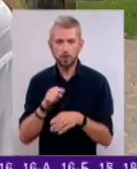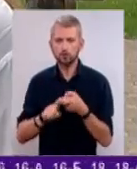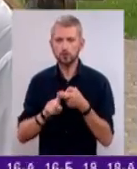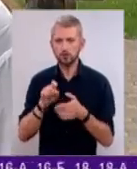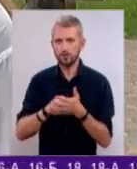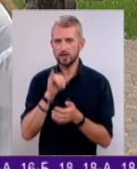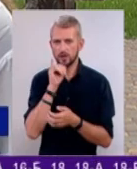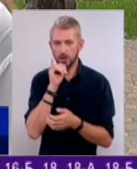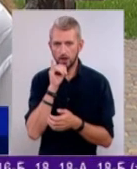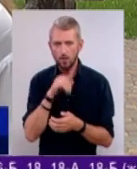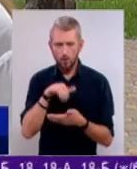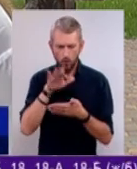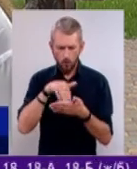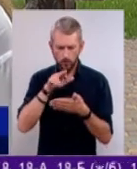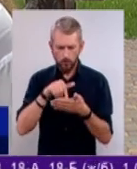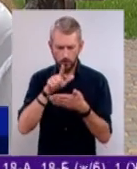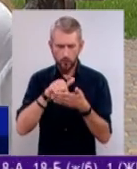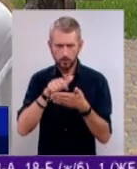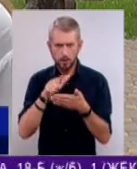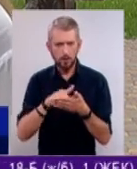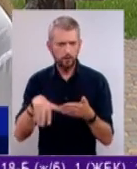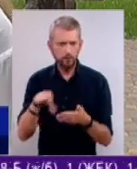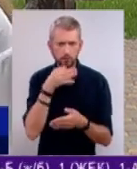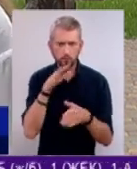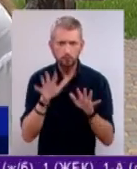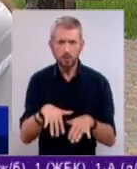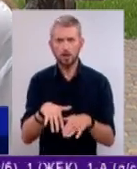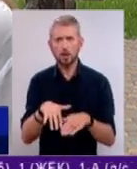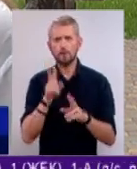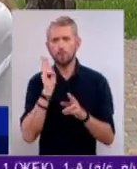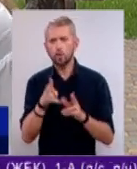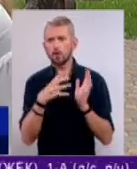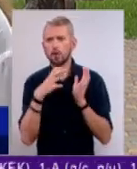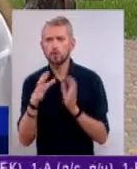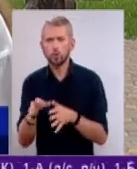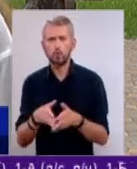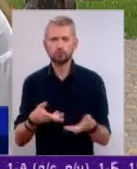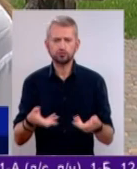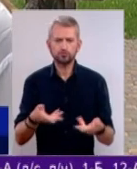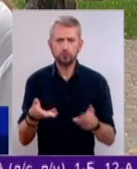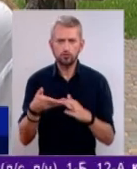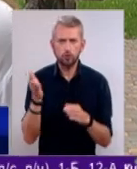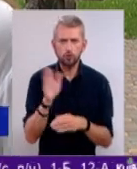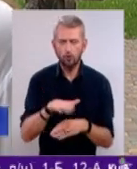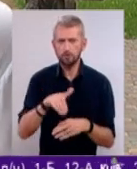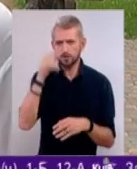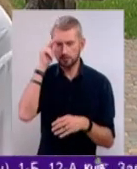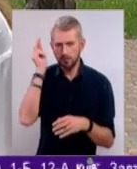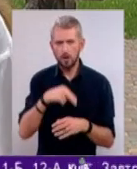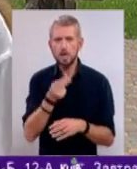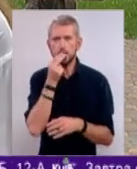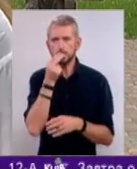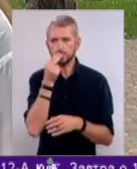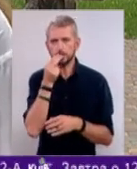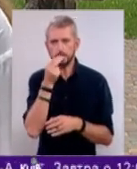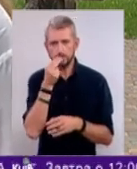Гартала усюди, в громадському транспорті, йдучи в спар додому, навіть за вечерю з батьками.